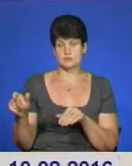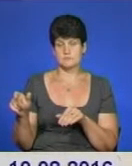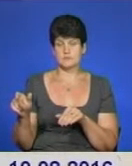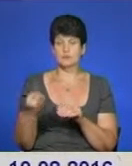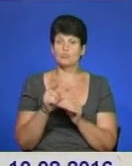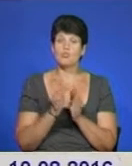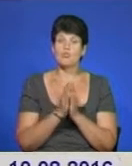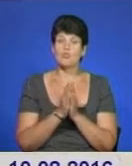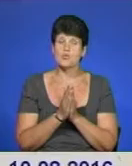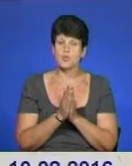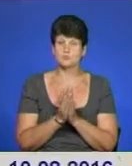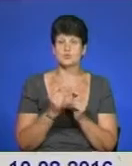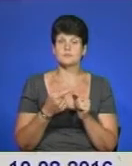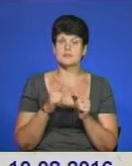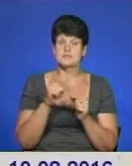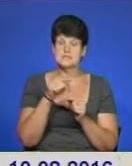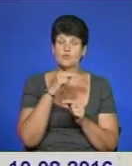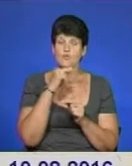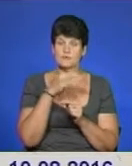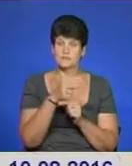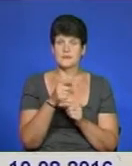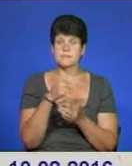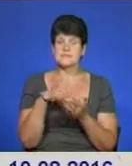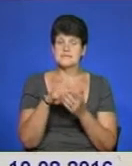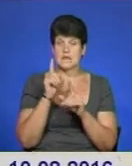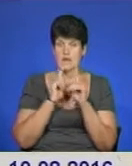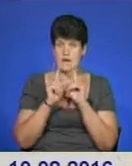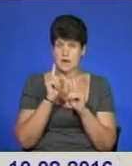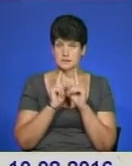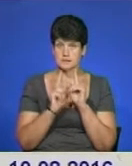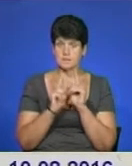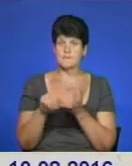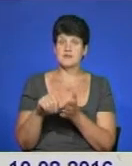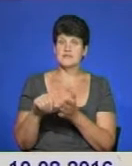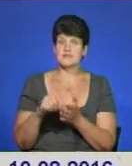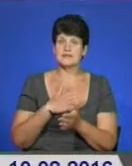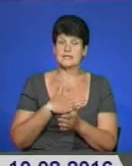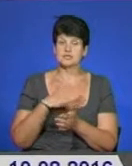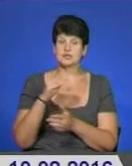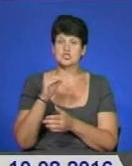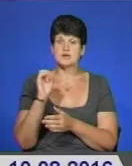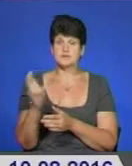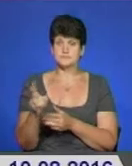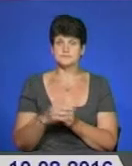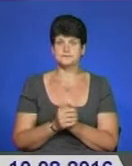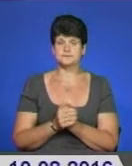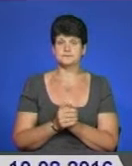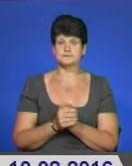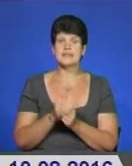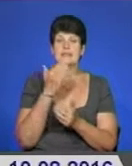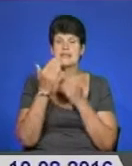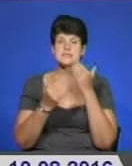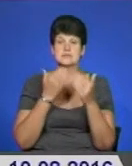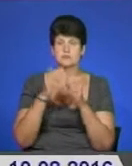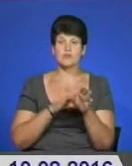просьба, щоб на це звернула увагу міська рада, представники нашого жеку. На запити у